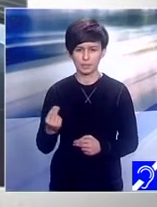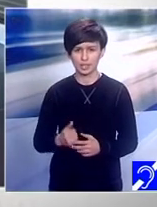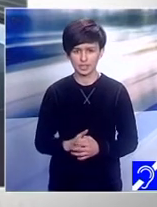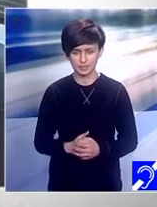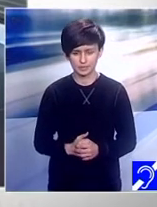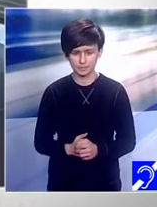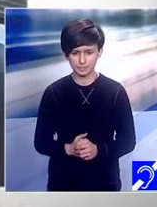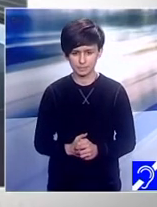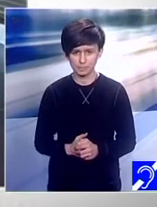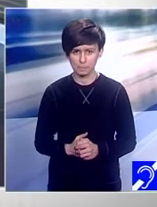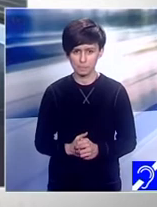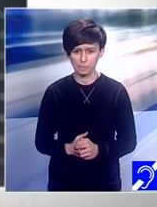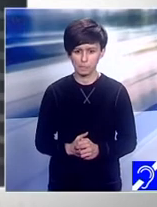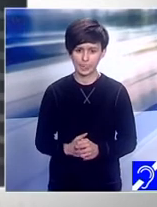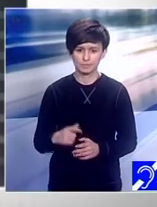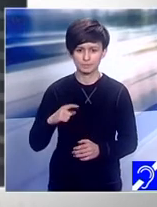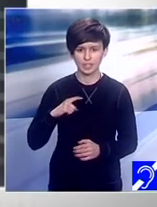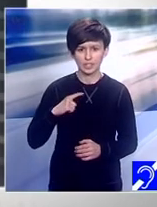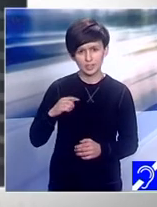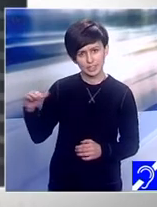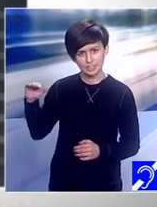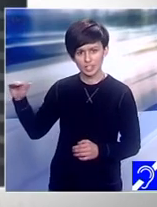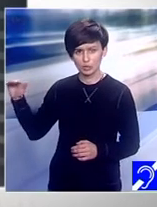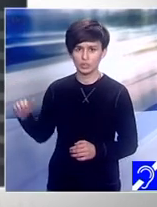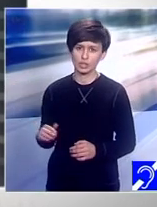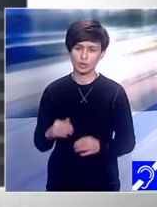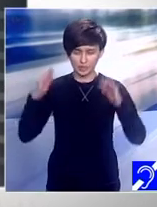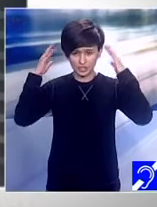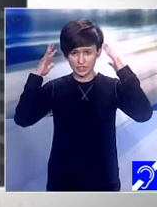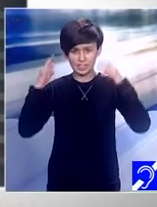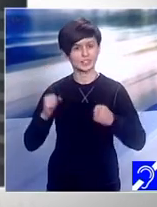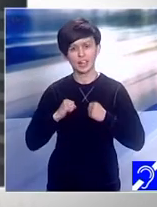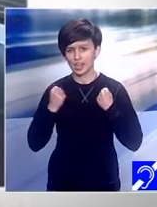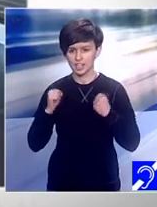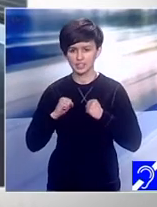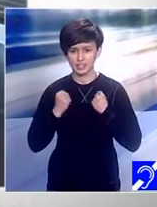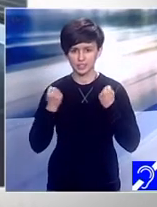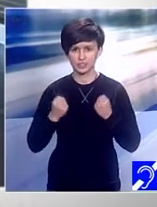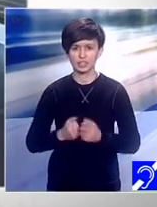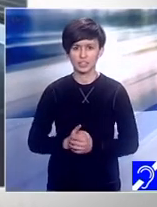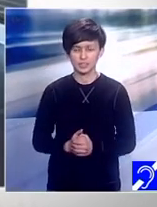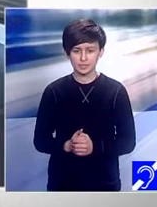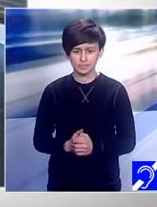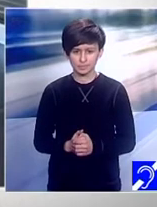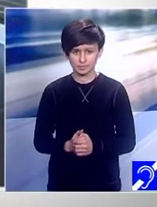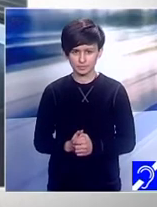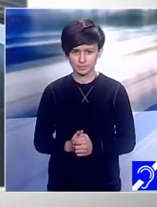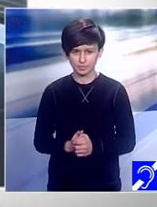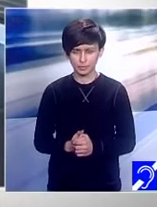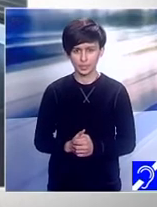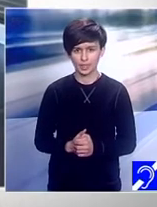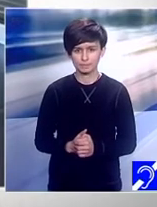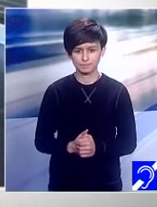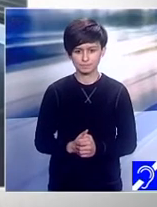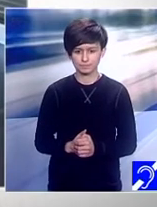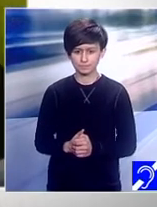E un copil foarte vesel și un copil foarte activ, foarte prezent, foarte ușor,